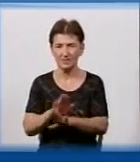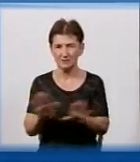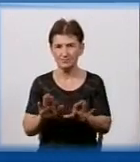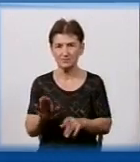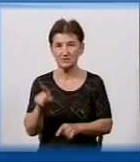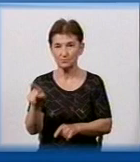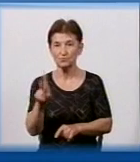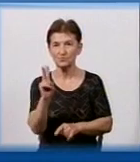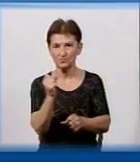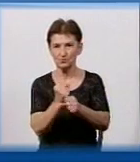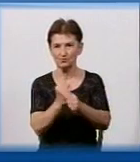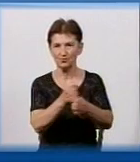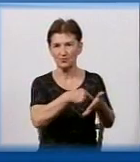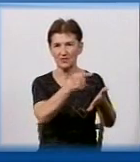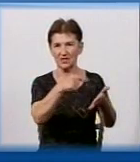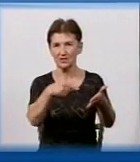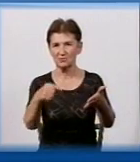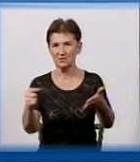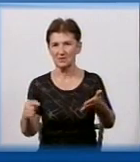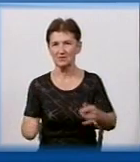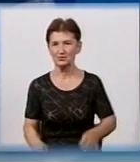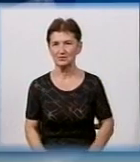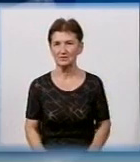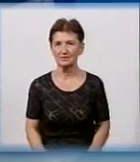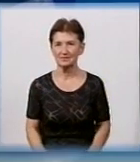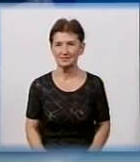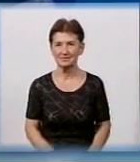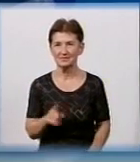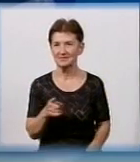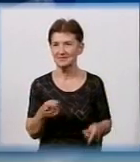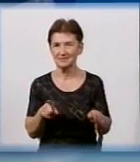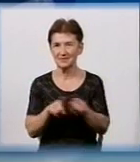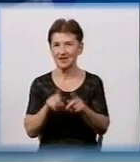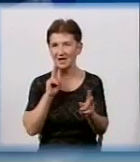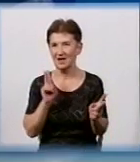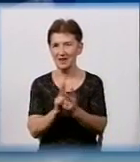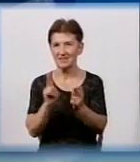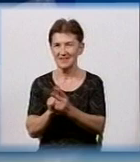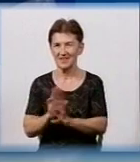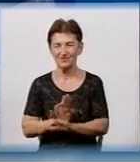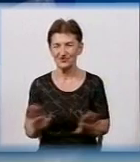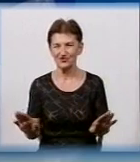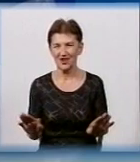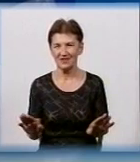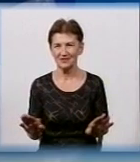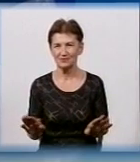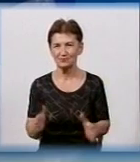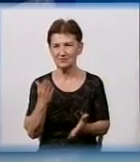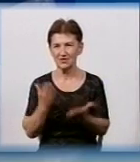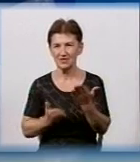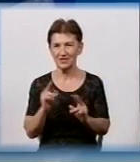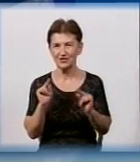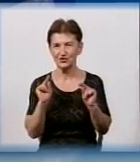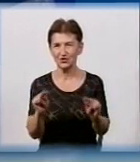людина, яка наносила написи про рекламу сайтів з наркотиків. Ні, я таких не встрічав людей. Ну, якщо чесно,